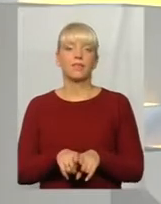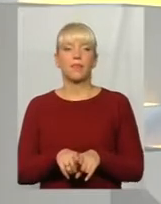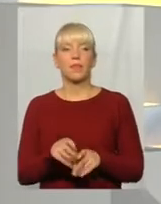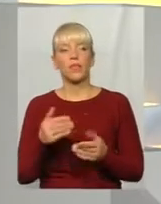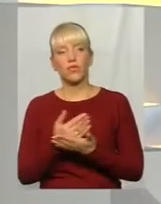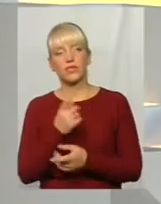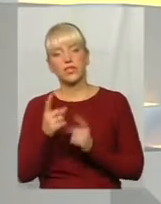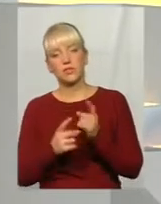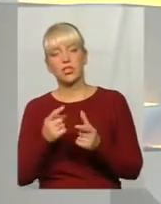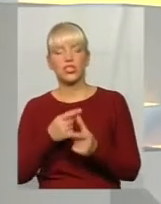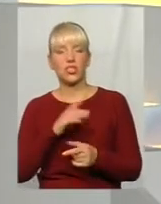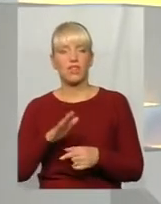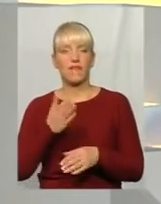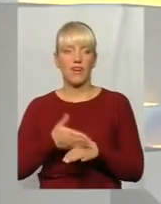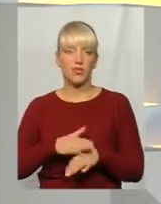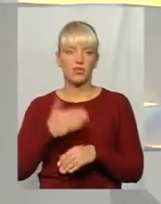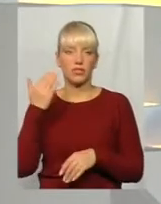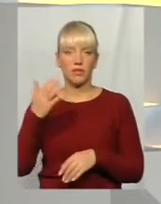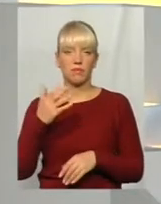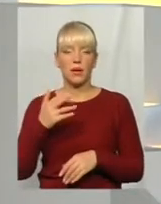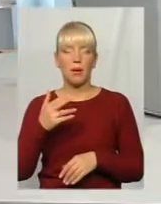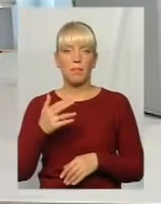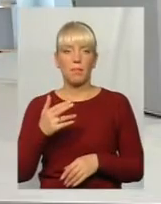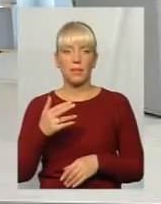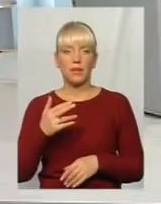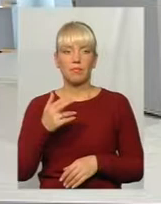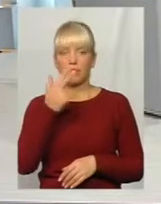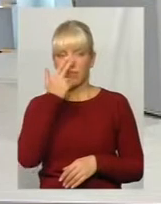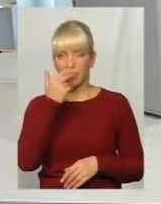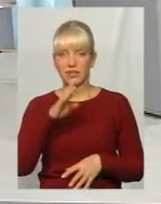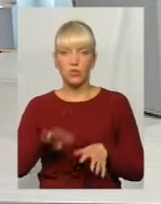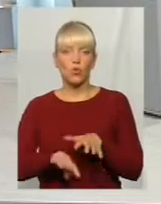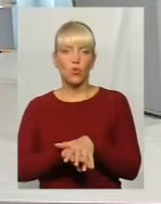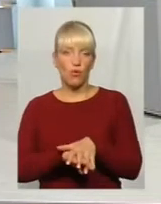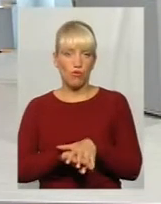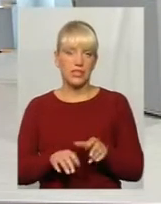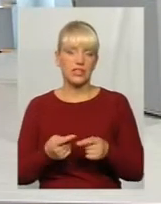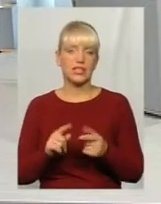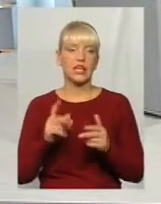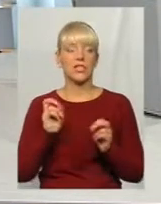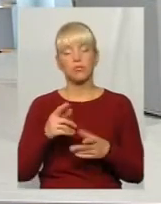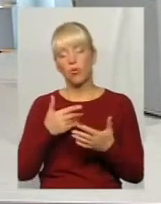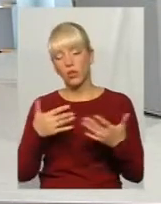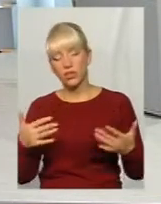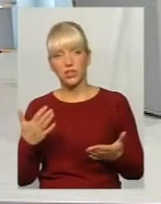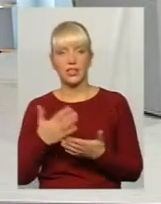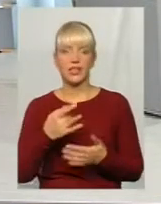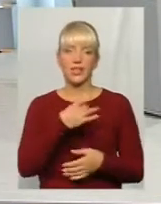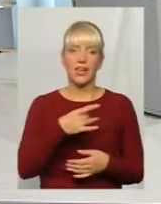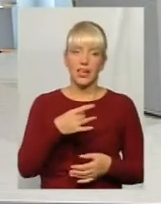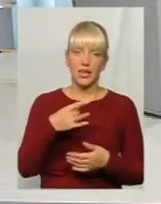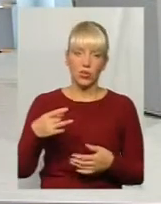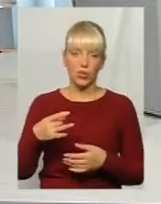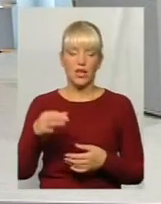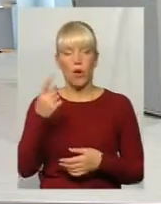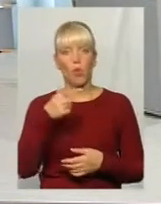не важко їм там пристосовуватись? Як не парадоксально, абсолютно по-різному. Тому що їжджу в різні райони області. Є